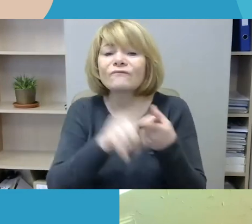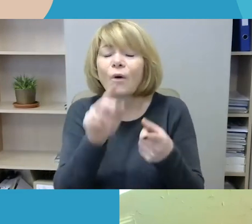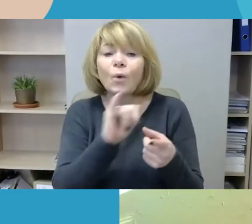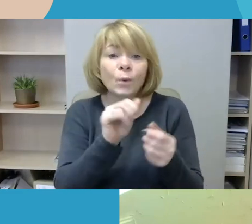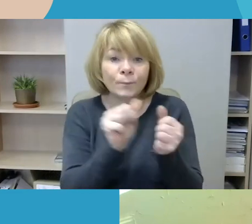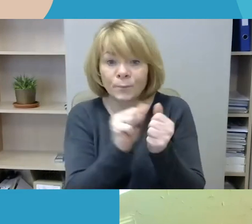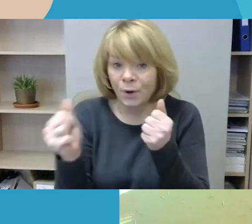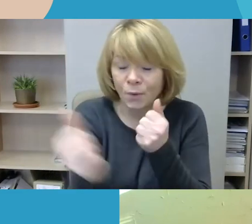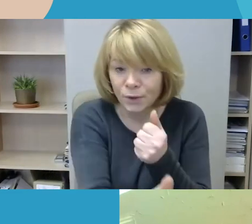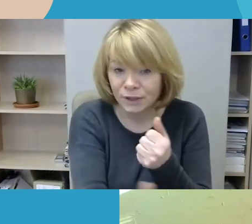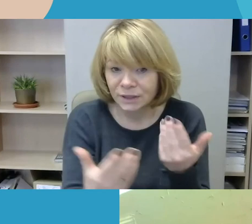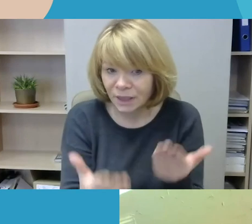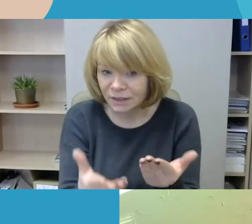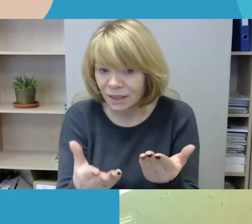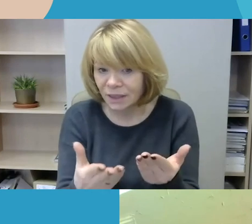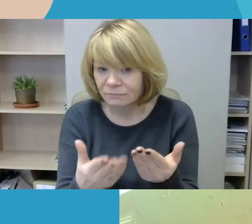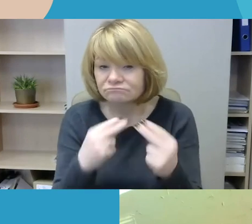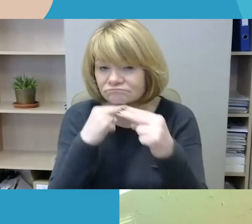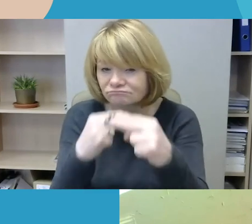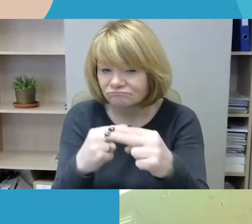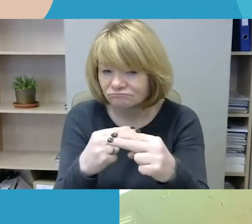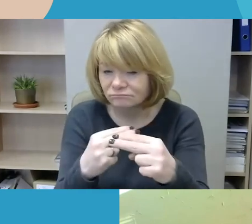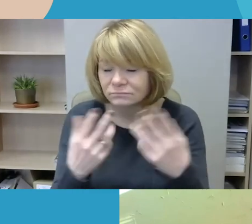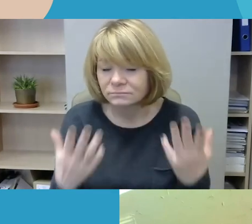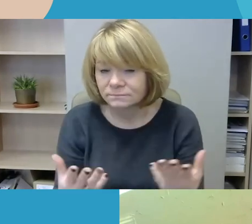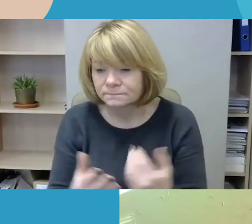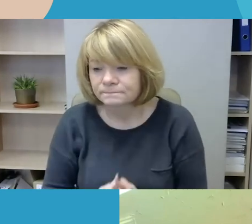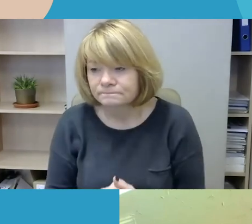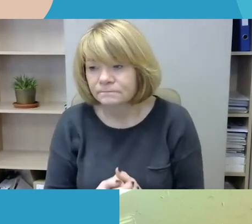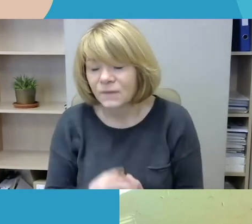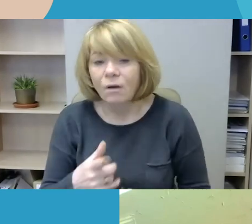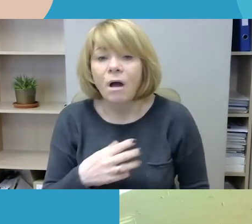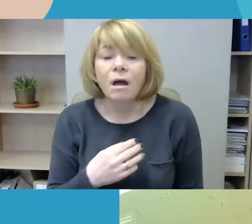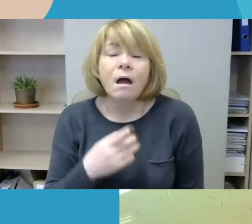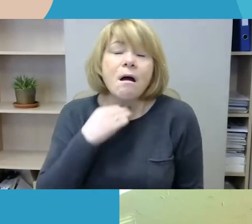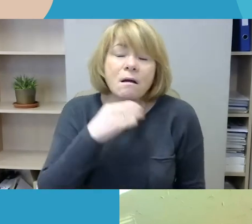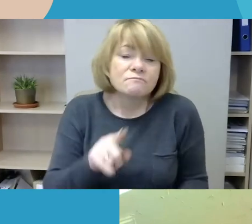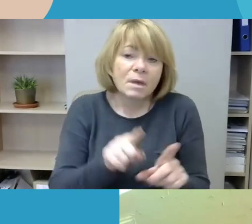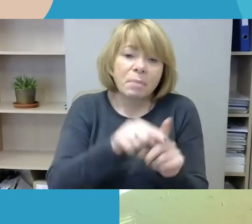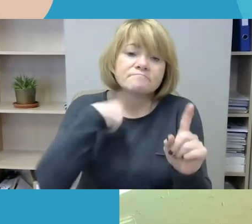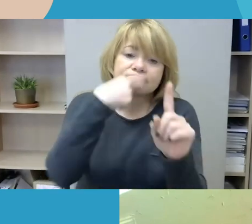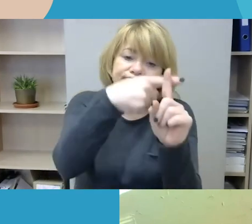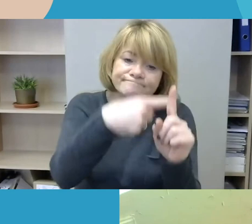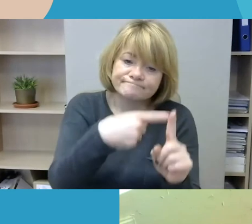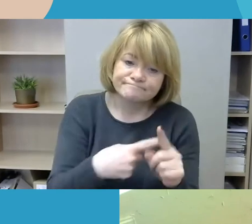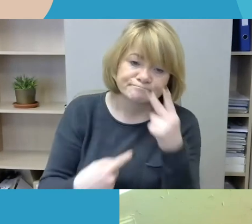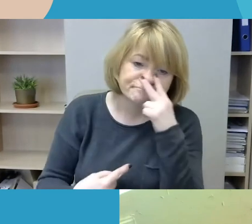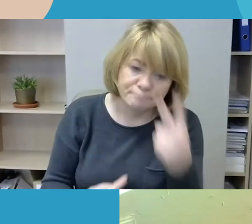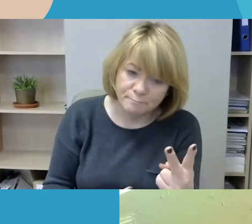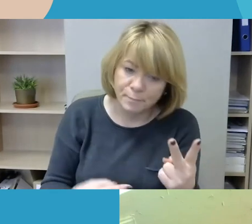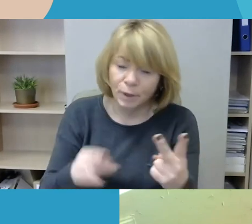Ir manau, jog, taip, aišku, matome ir geras tendencijas, jau kaip minėjau, ir pareigūnų mokymų.